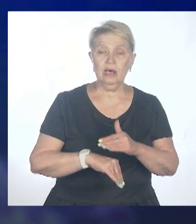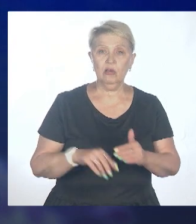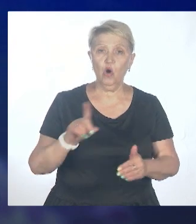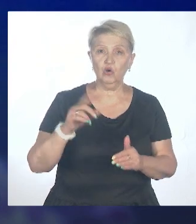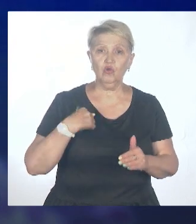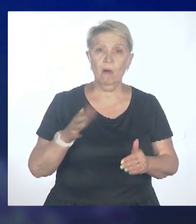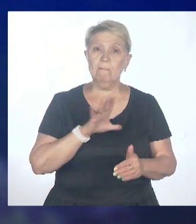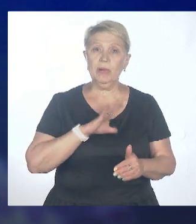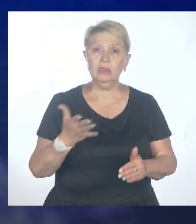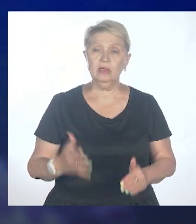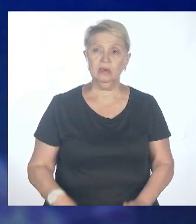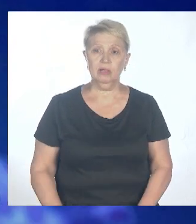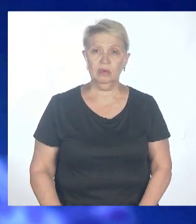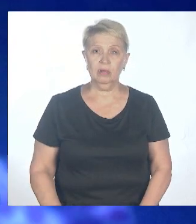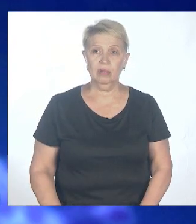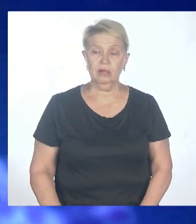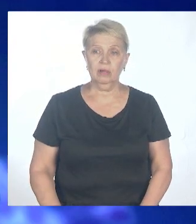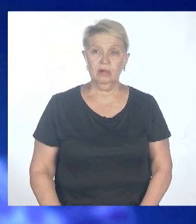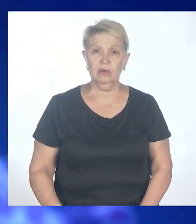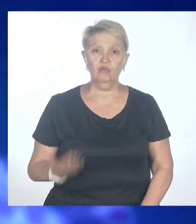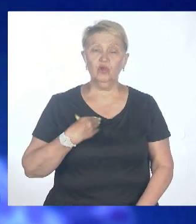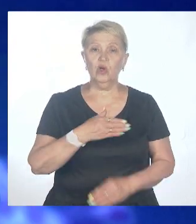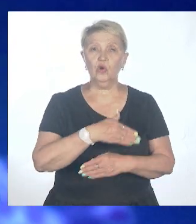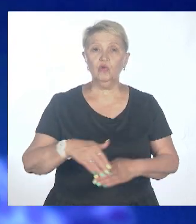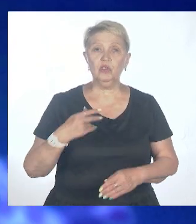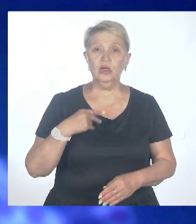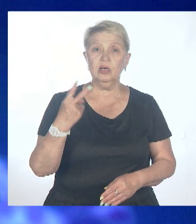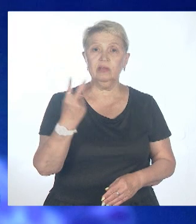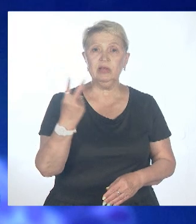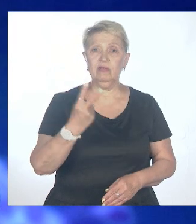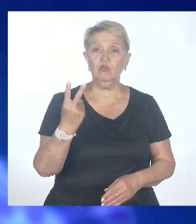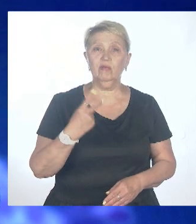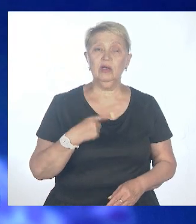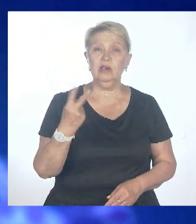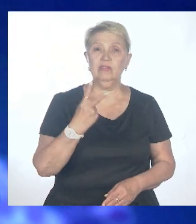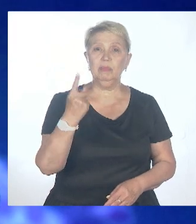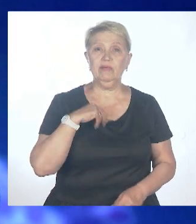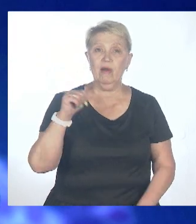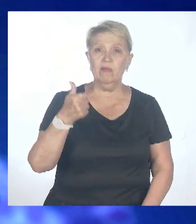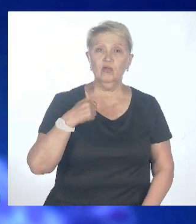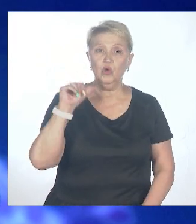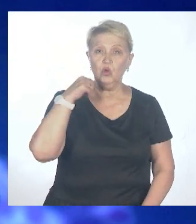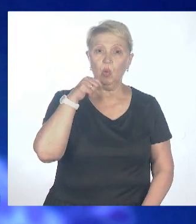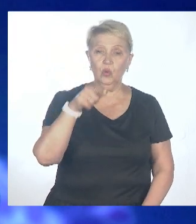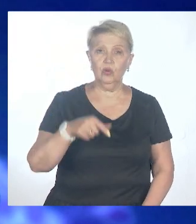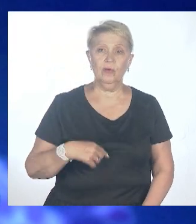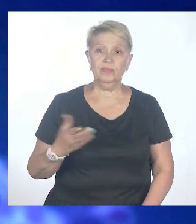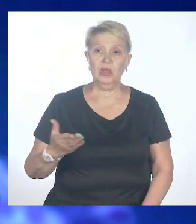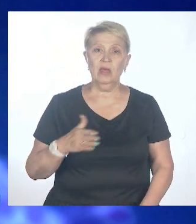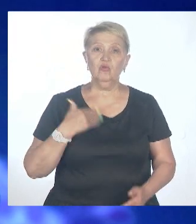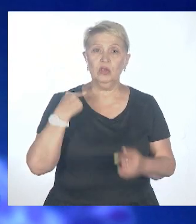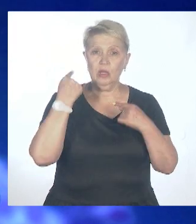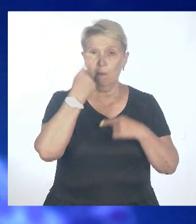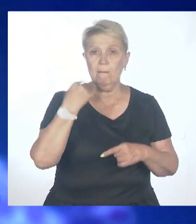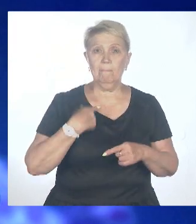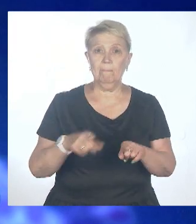полыхнуло на рубеже 21-22, это был максимум. Похоже, что, по крайней мере, по всем на сегодня